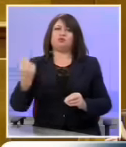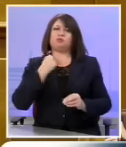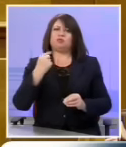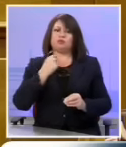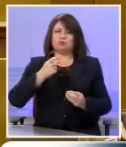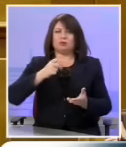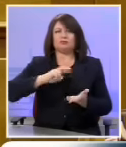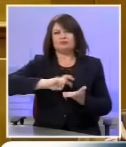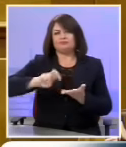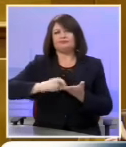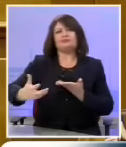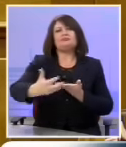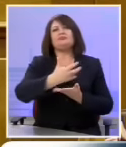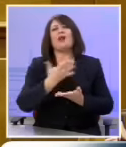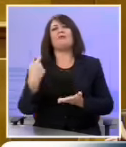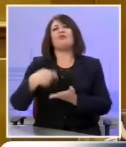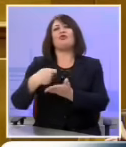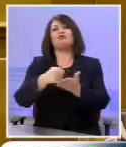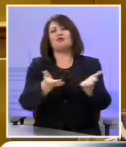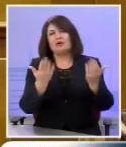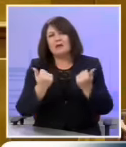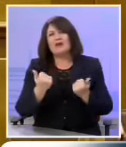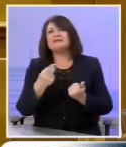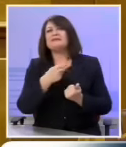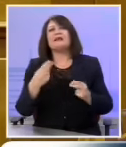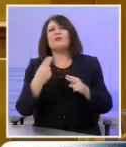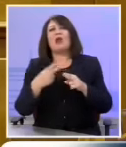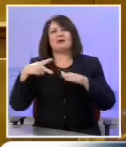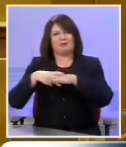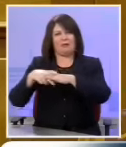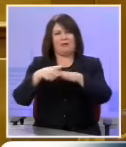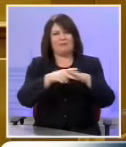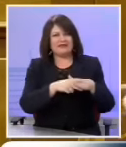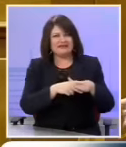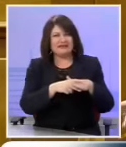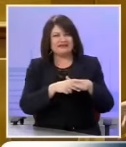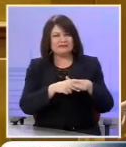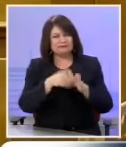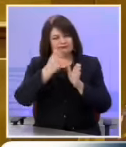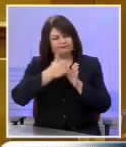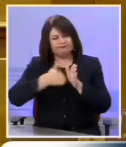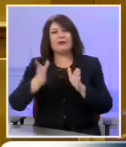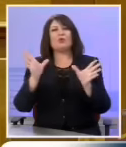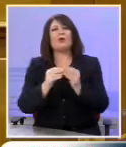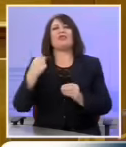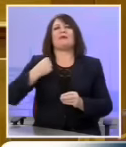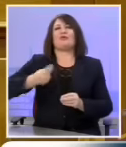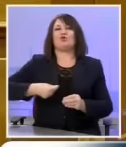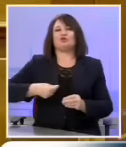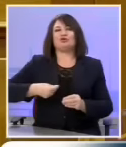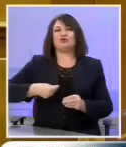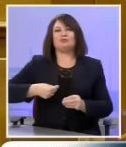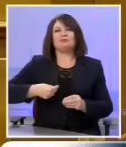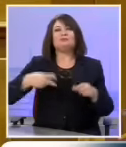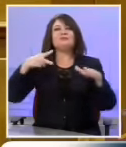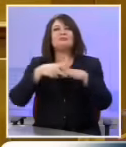εισπράξει έσοδα από φόρους. Σημαίνει πολλά για τις τράπεζες που ανήκουν στο χαρτοφυλάκιο του δημοσίου και για